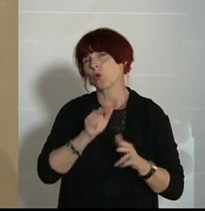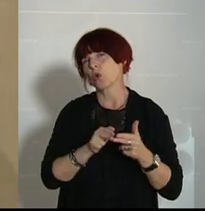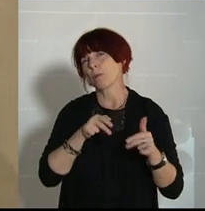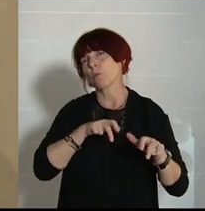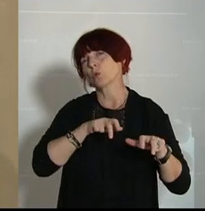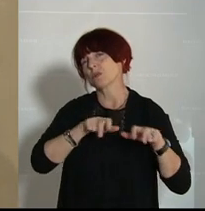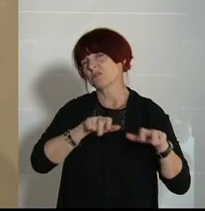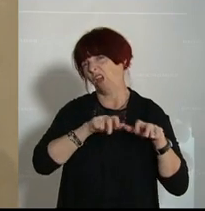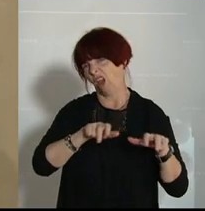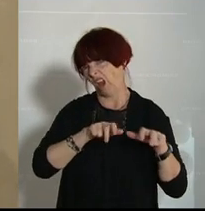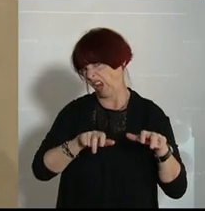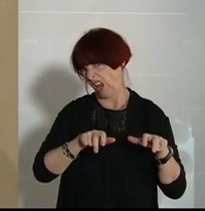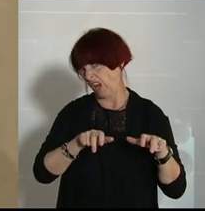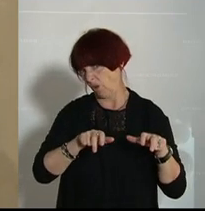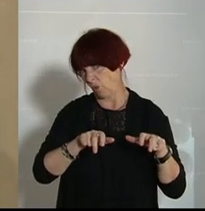in Österreich